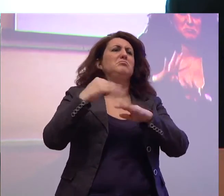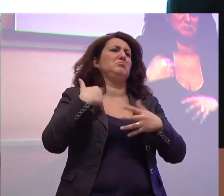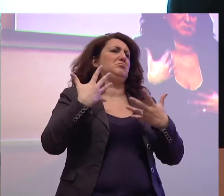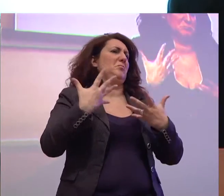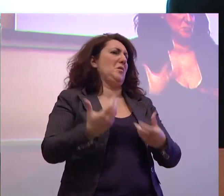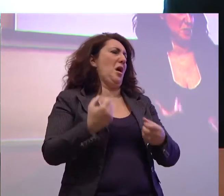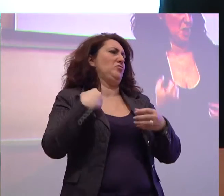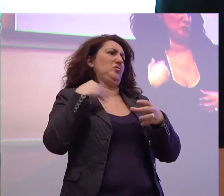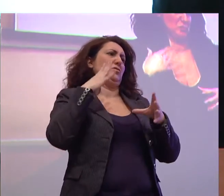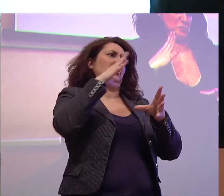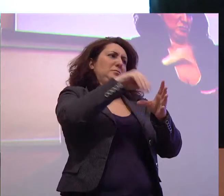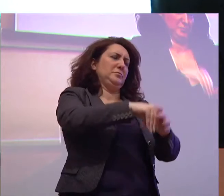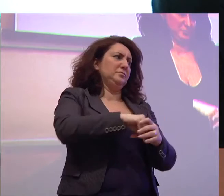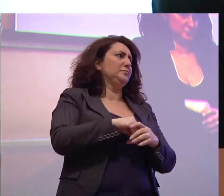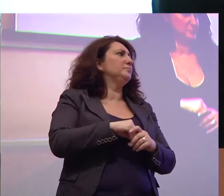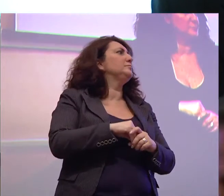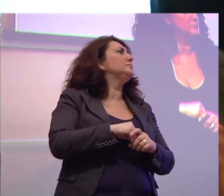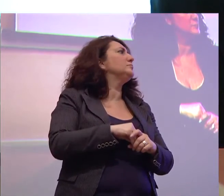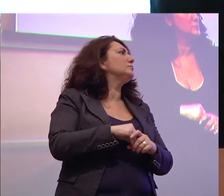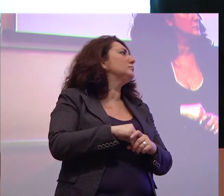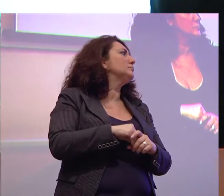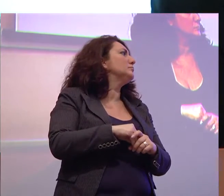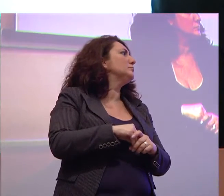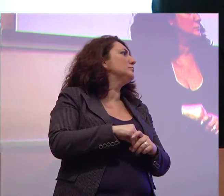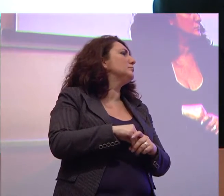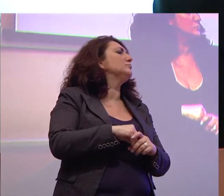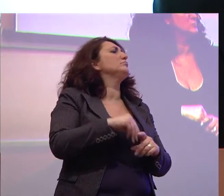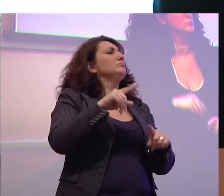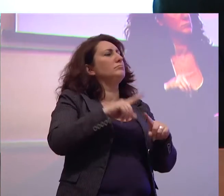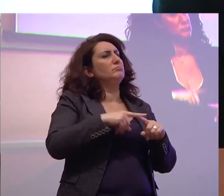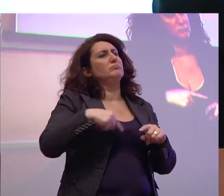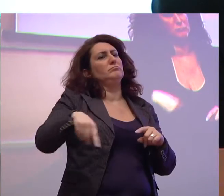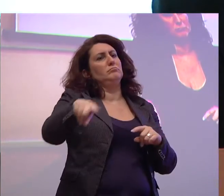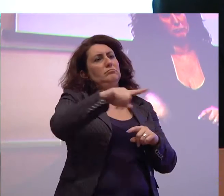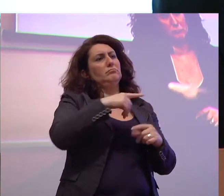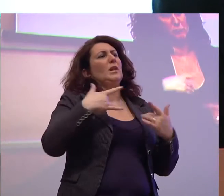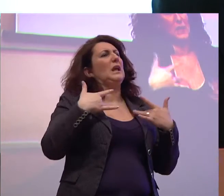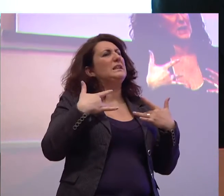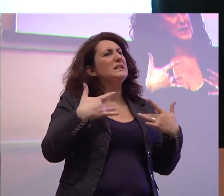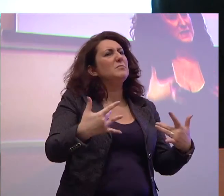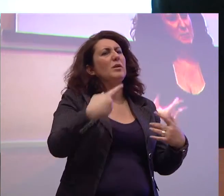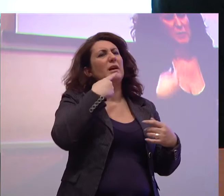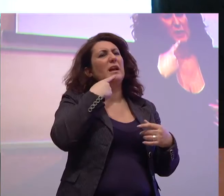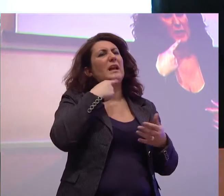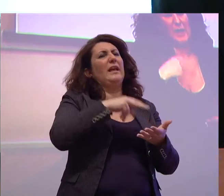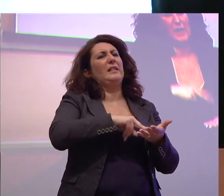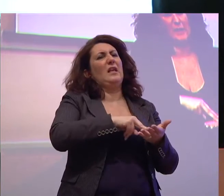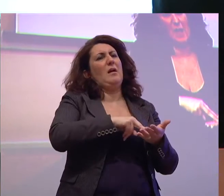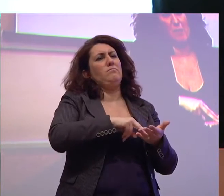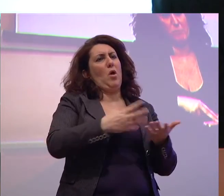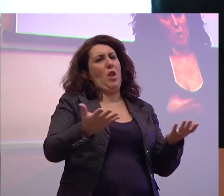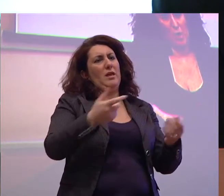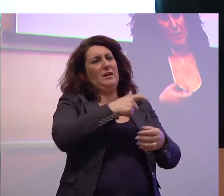e siamo a disposizione dei più deboli sindacato dei cittadini